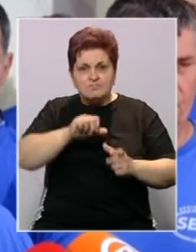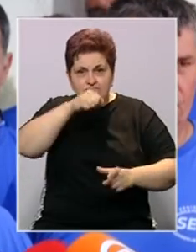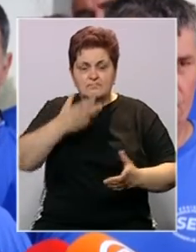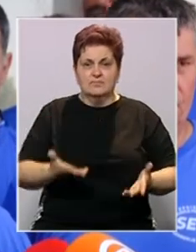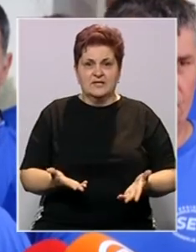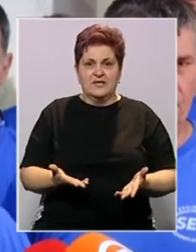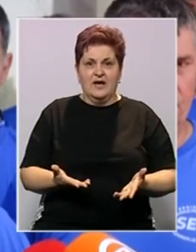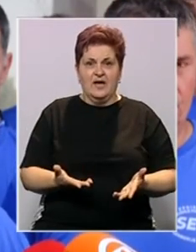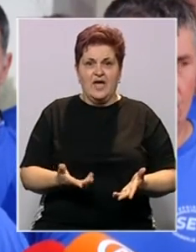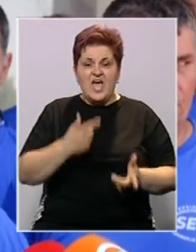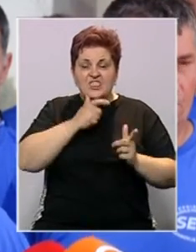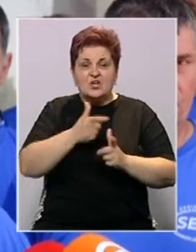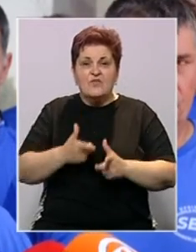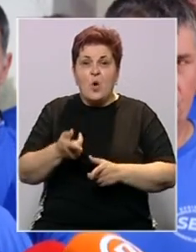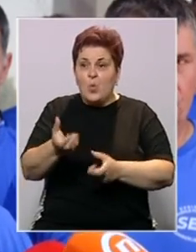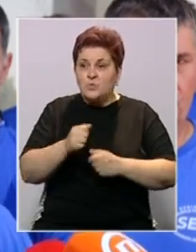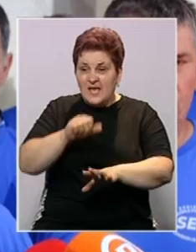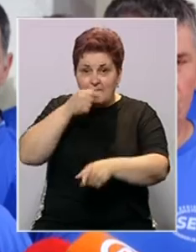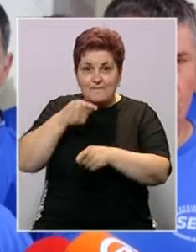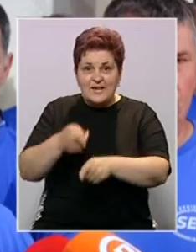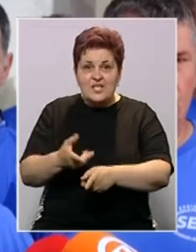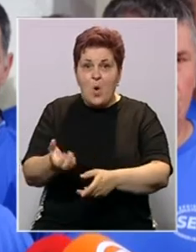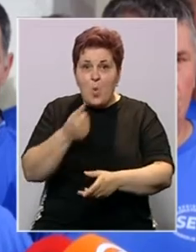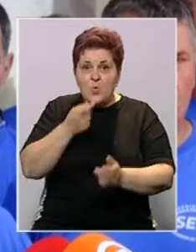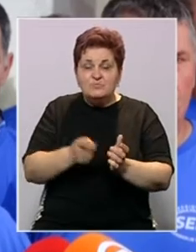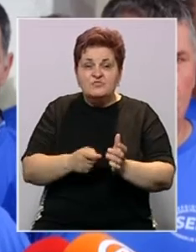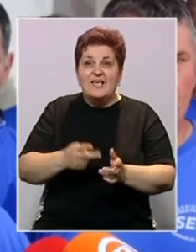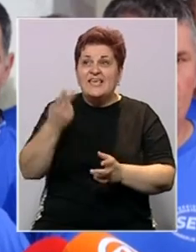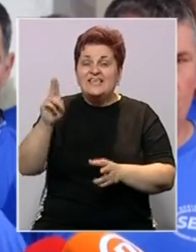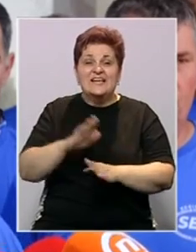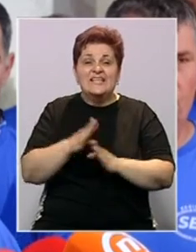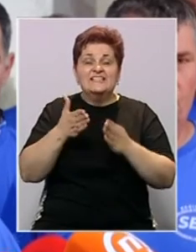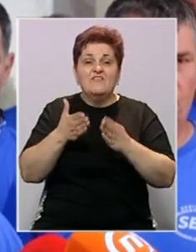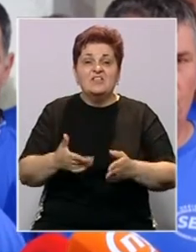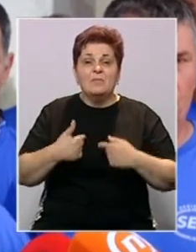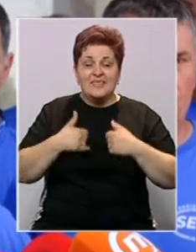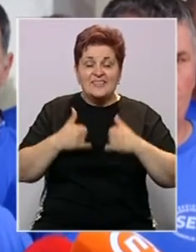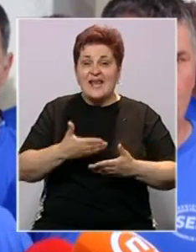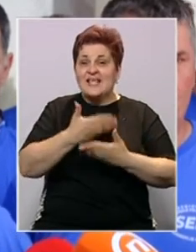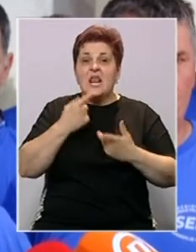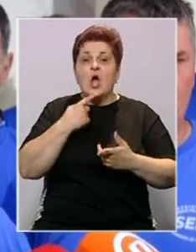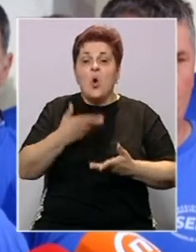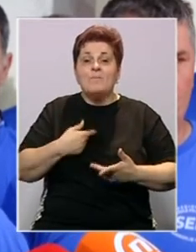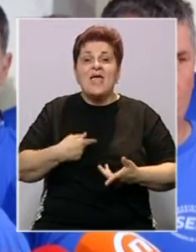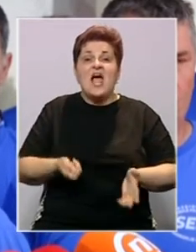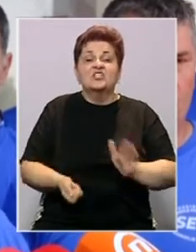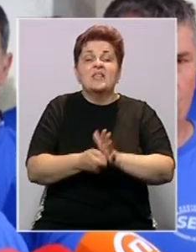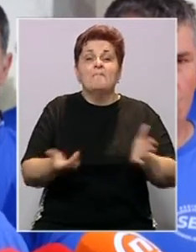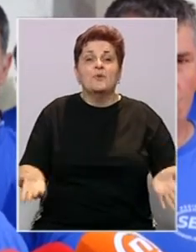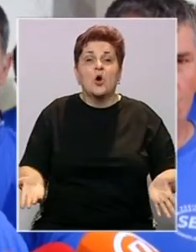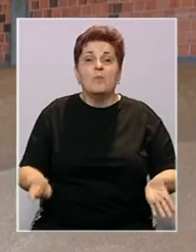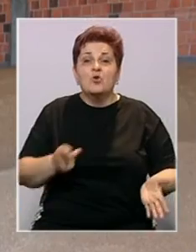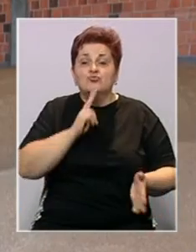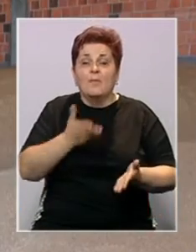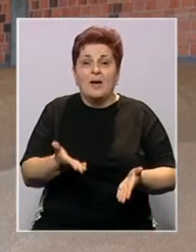i ti tovljači koji su tuzeli te prasce, uzme žitarci iz inostranstva i sve ostalo i mi danas nemamo kome naše da prodamo. I ono što